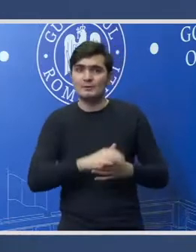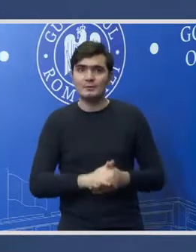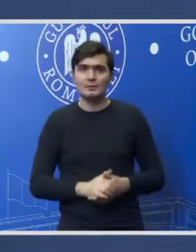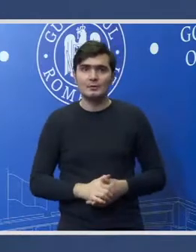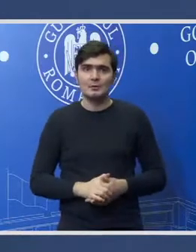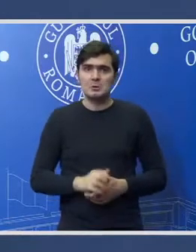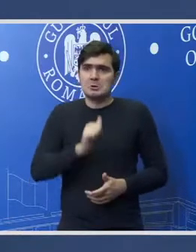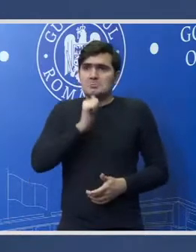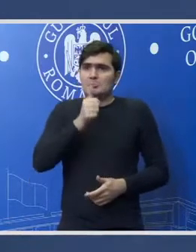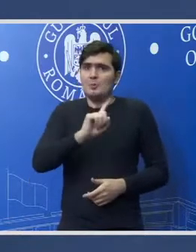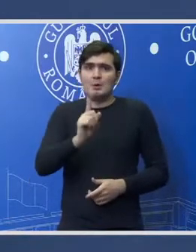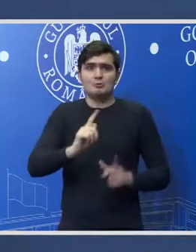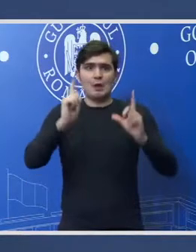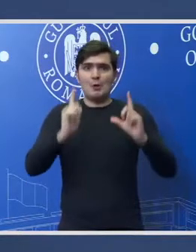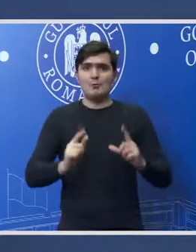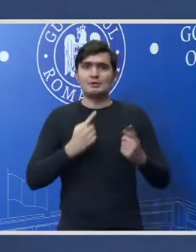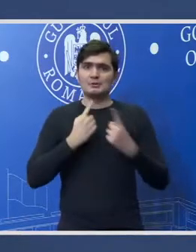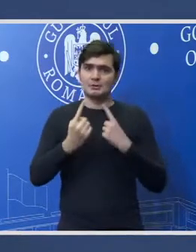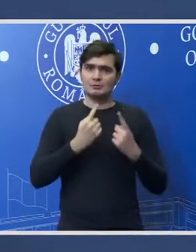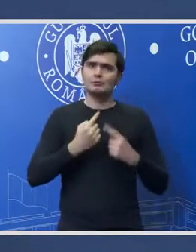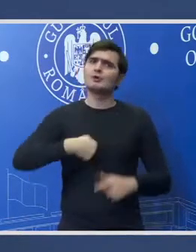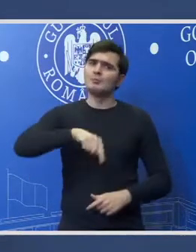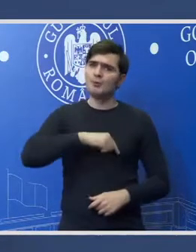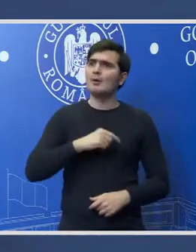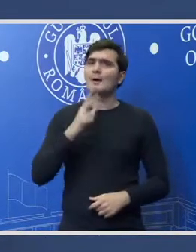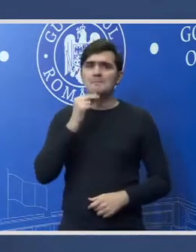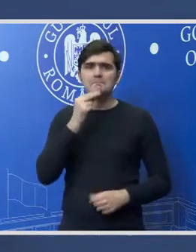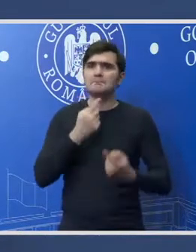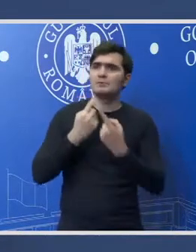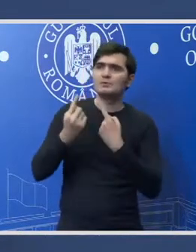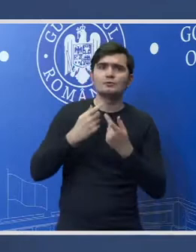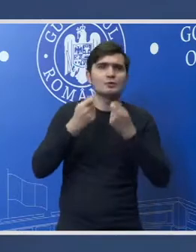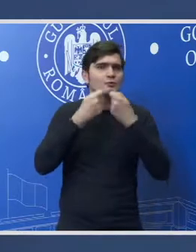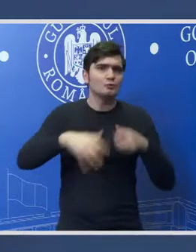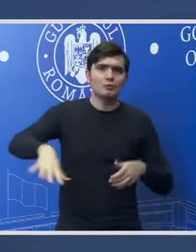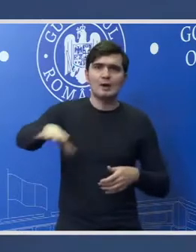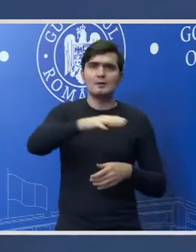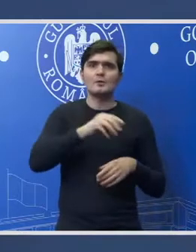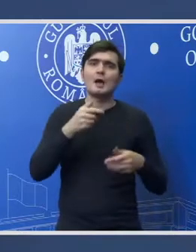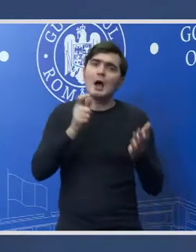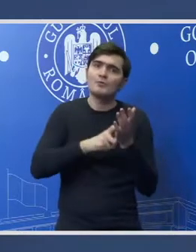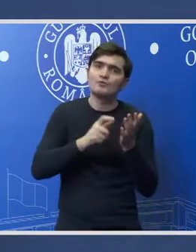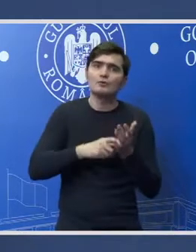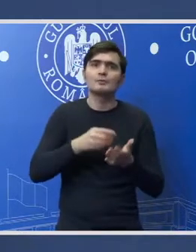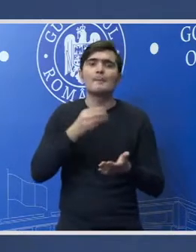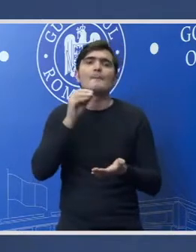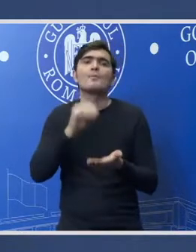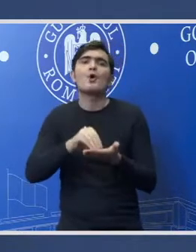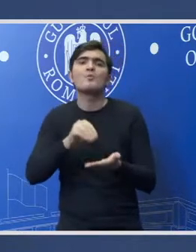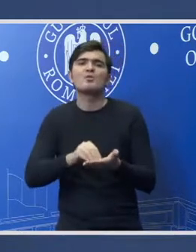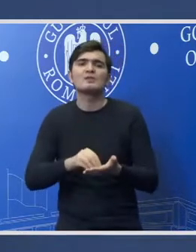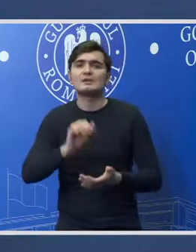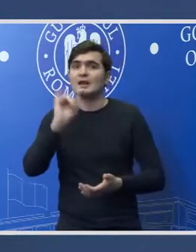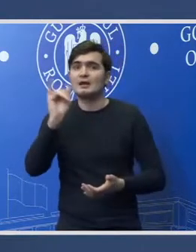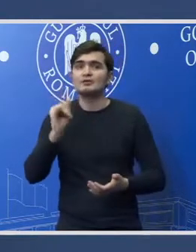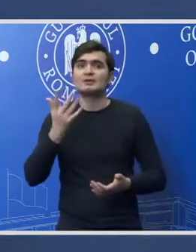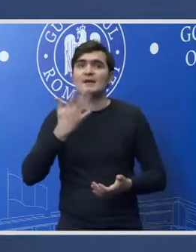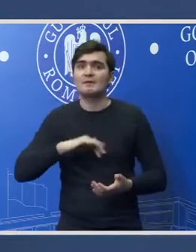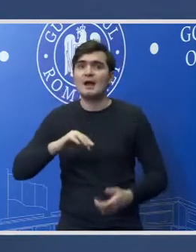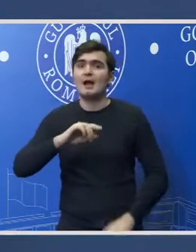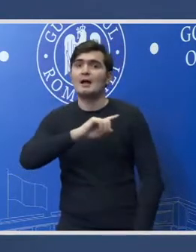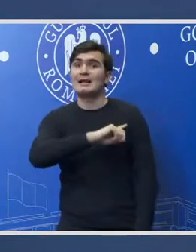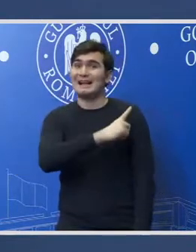nimeni să discutăm am discutat cu toată lumea am solicitat propuneri mai ales din partea celor care solicită